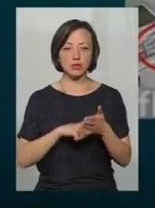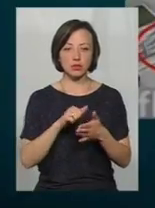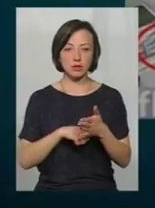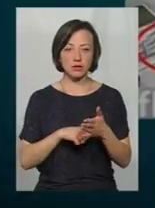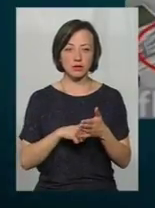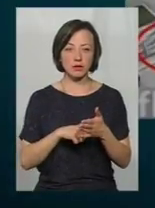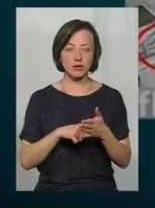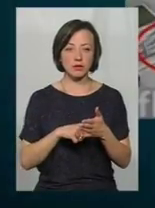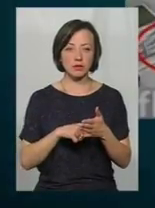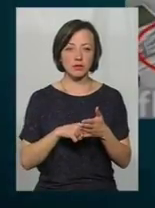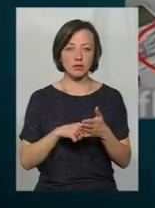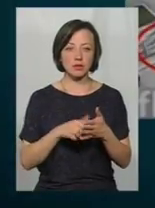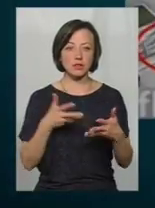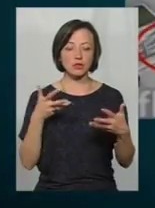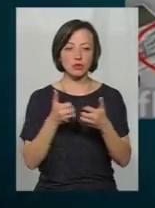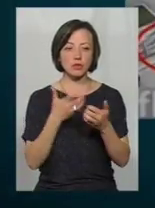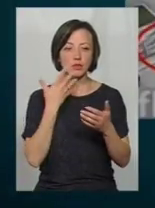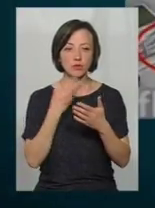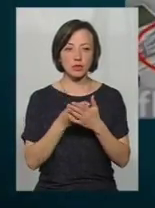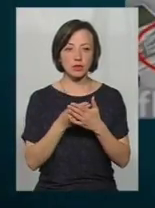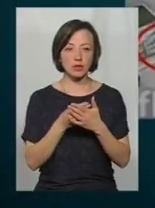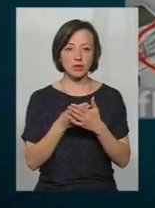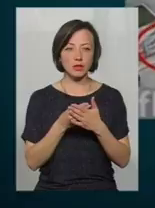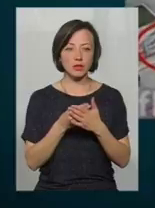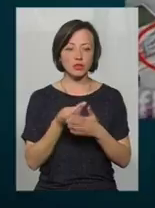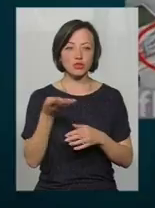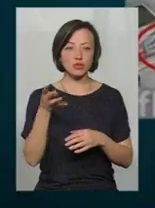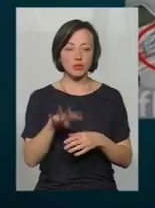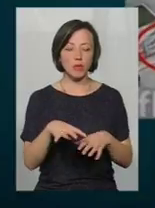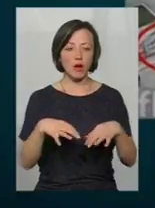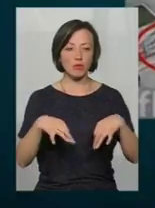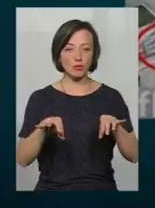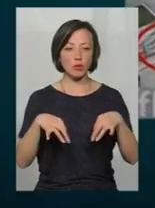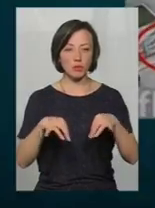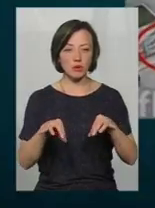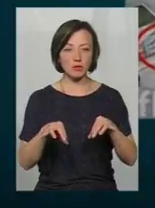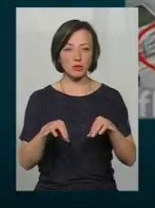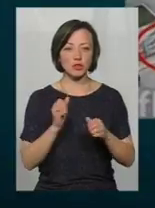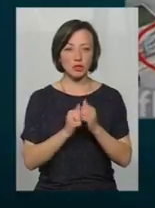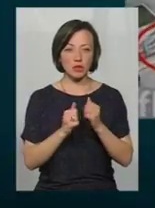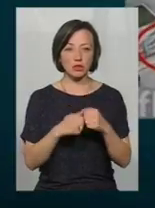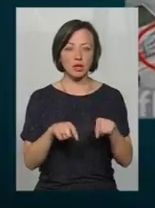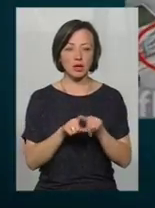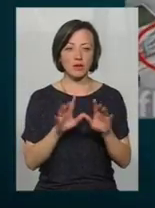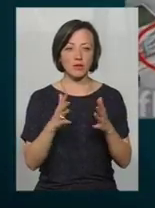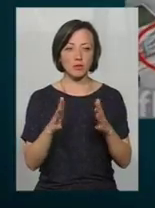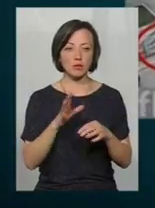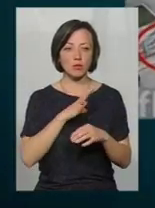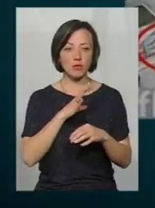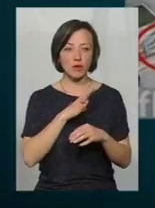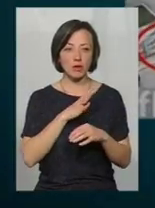він зівштовхнувся на своїй дорозі просто з чотирма ще автомобілями. Часто бувають такі випадки, і